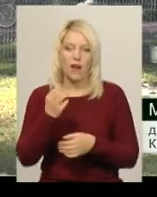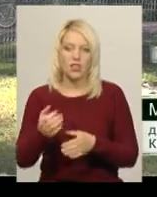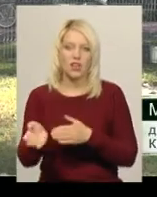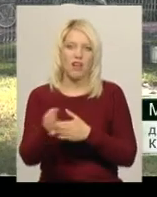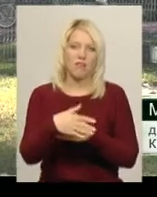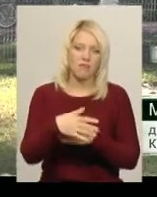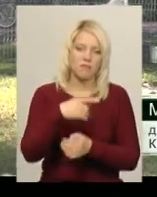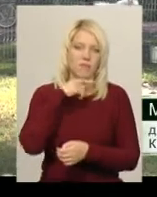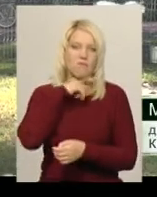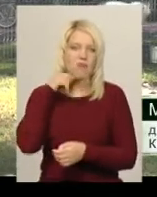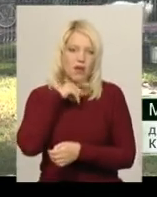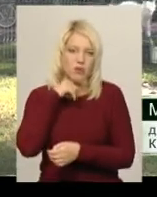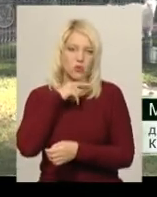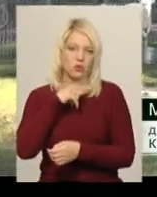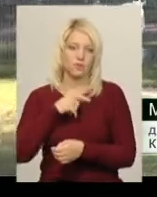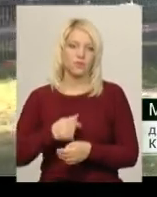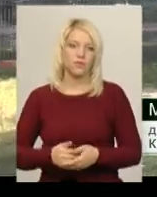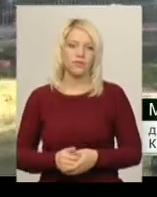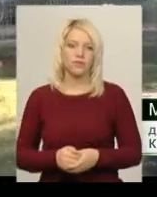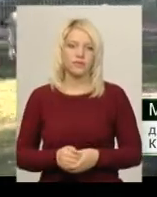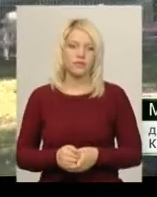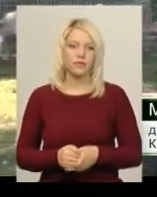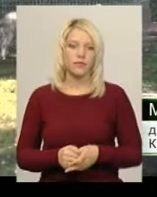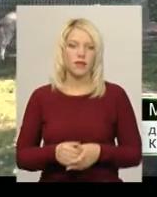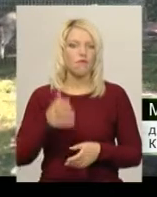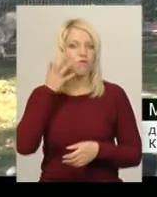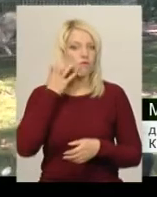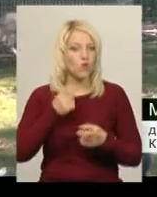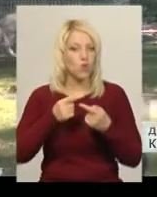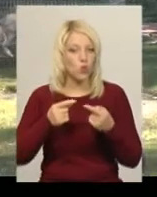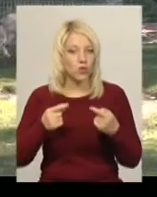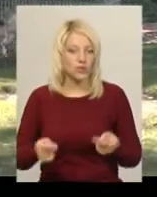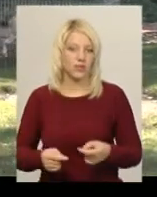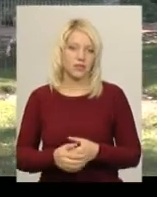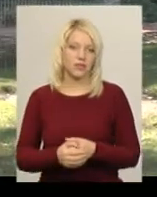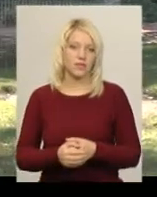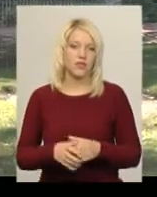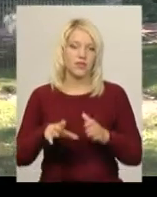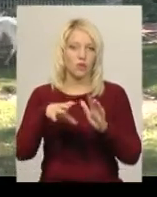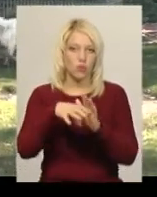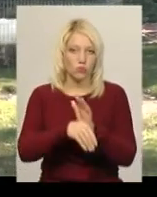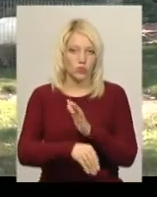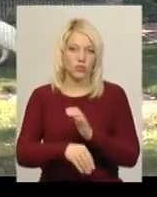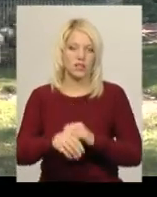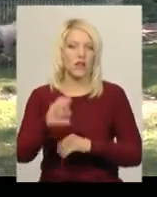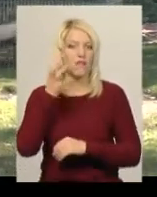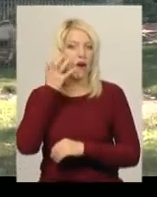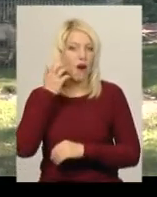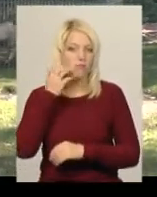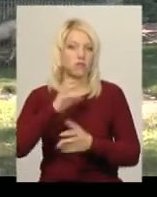м'яса, фруктами, в тому числі яблука,